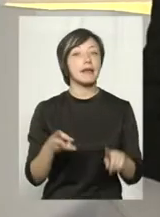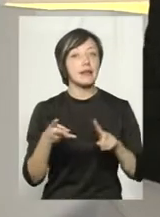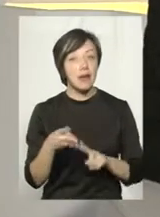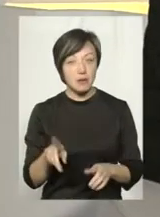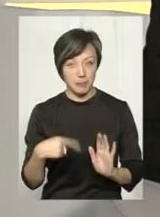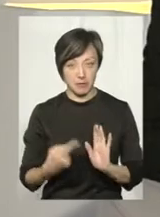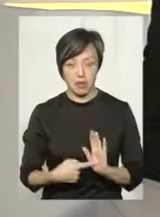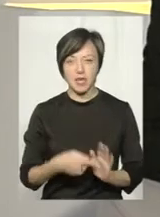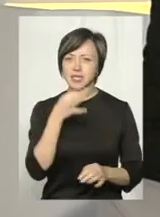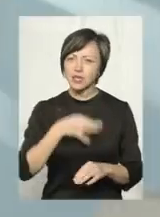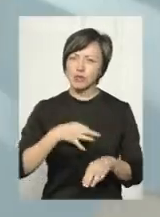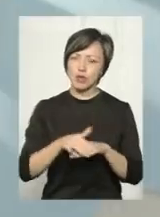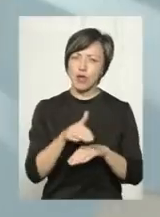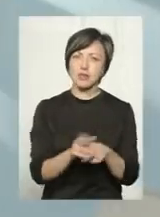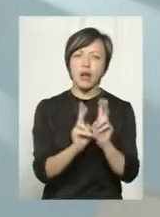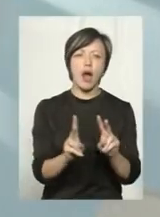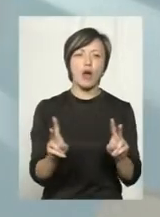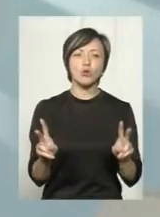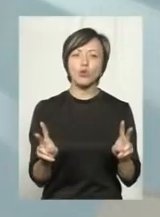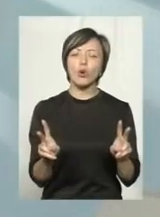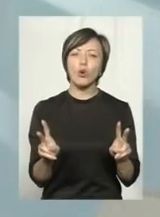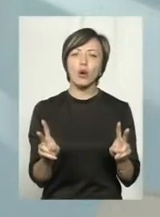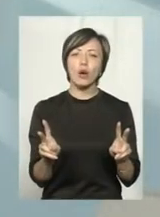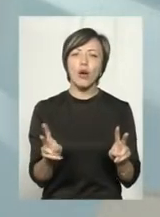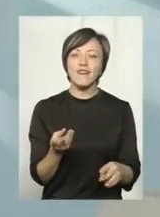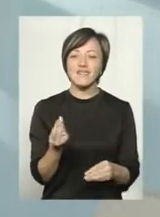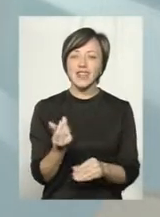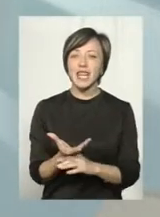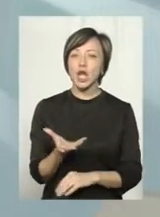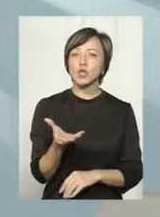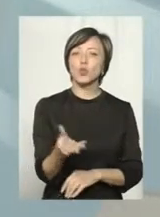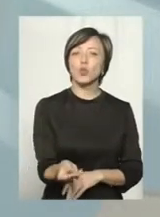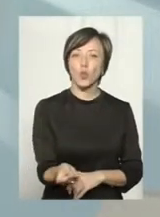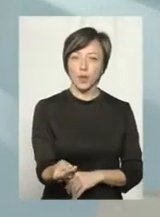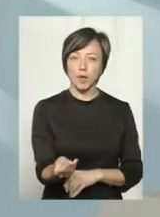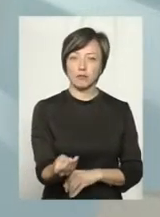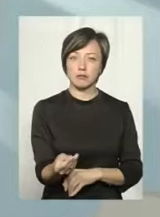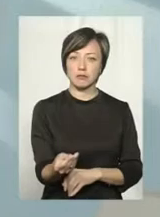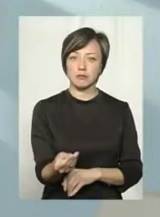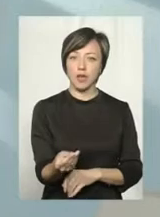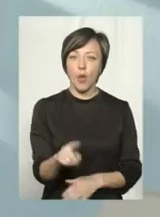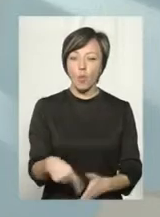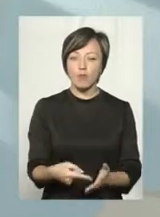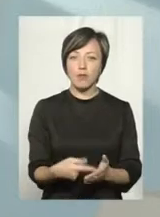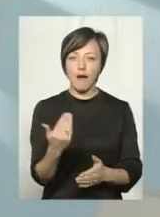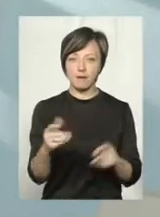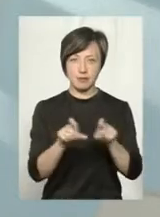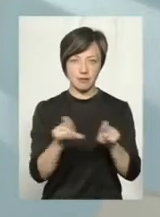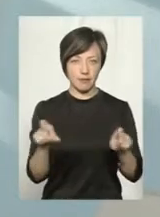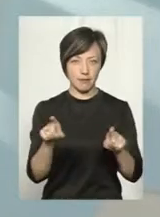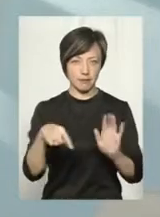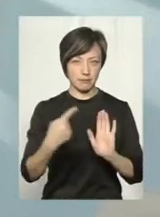питання. Скажіть, будь ласка, а хто фінансує комунальні заклади?